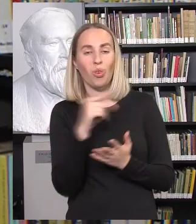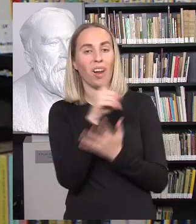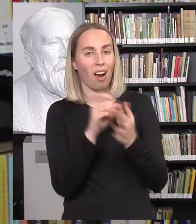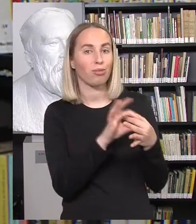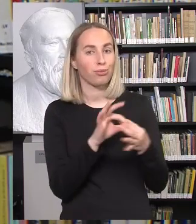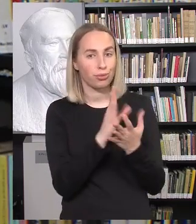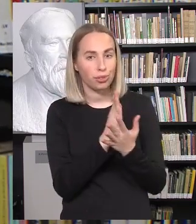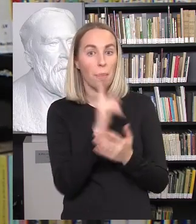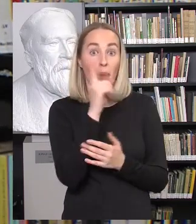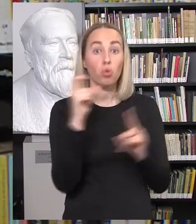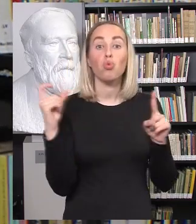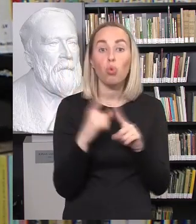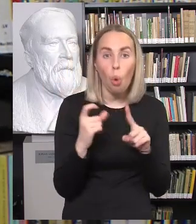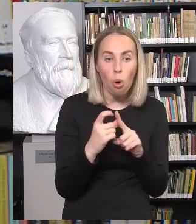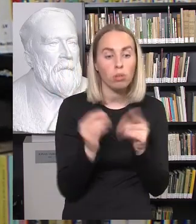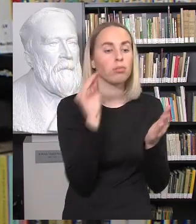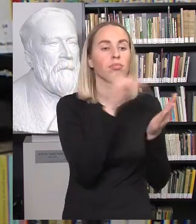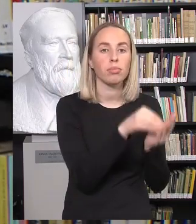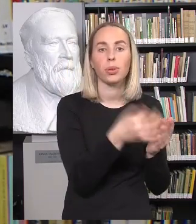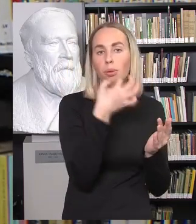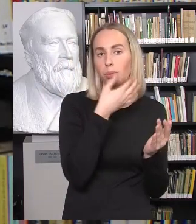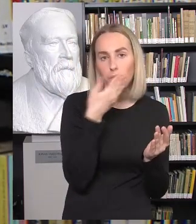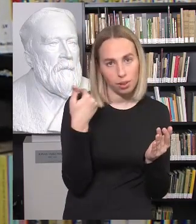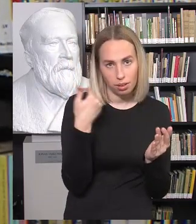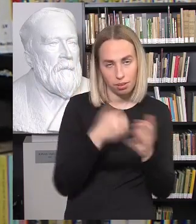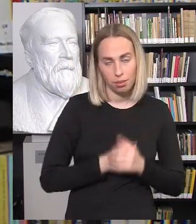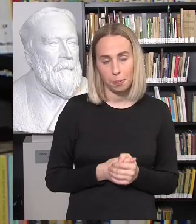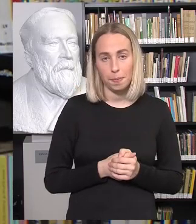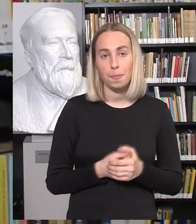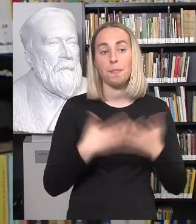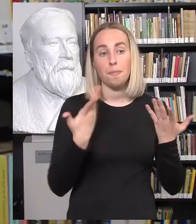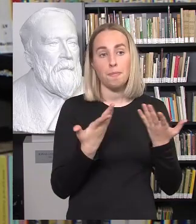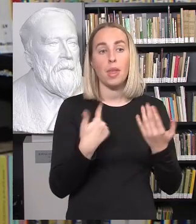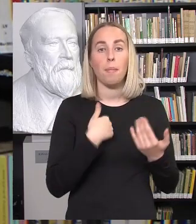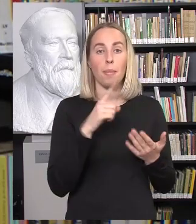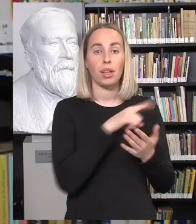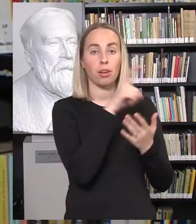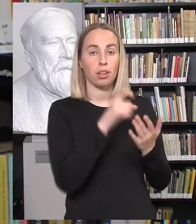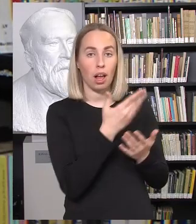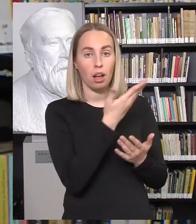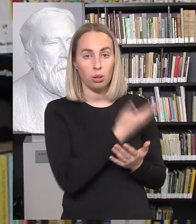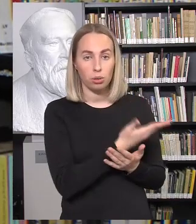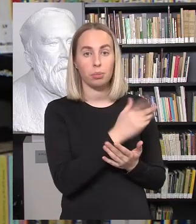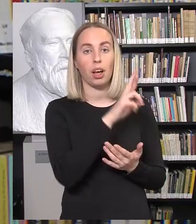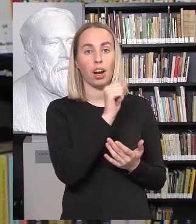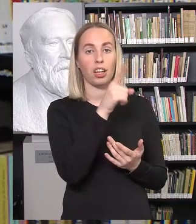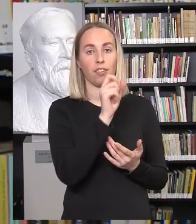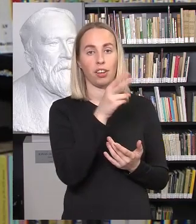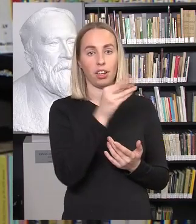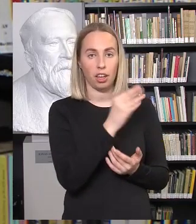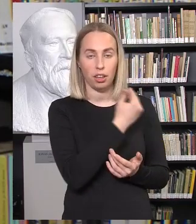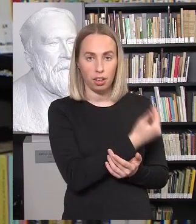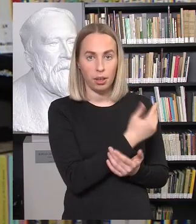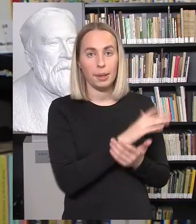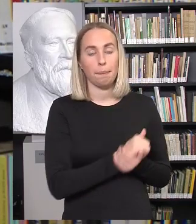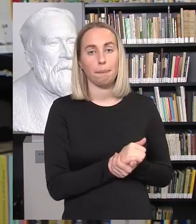tiesiogiai tokių žodžių nėra pavartota. Tai mano klausimas būtų gerbiamai privilegentiai redviliai markūnai, teimykų